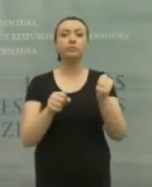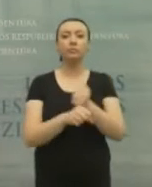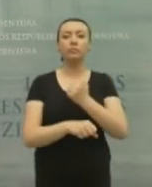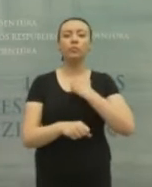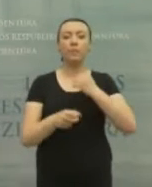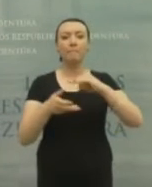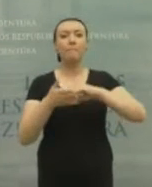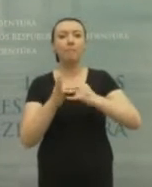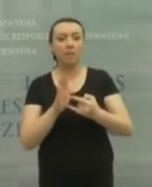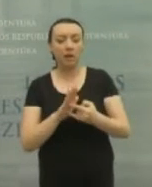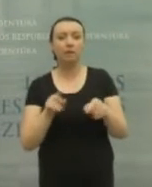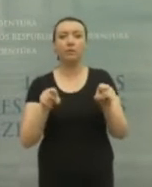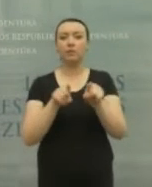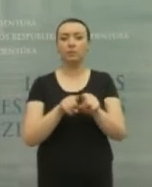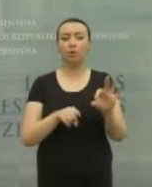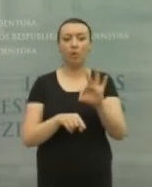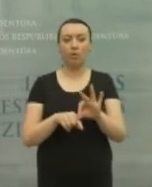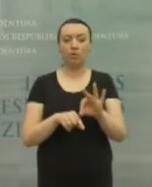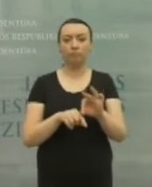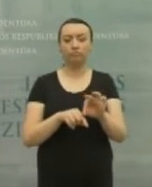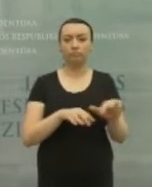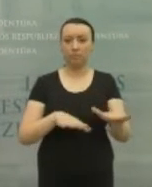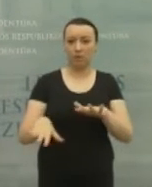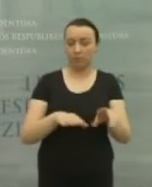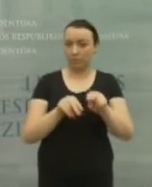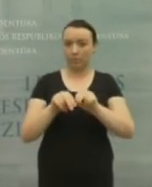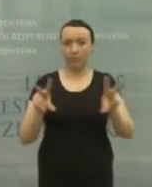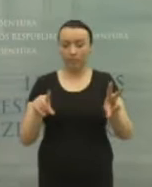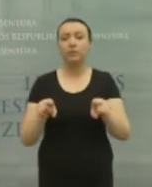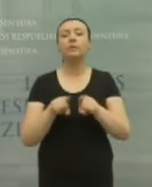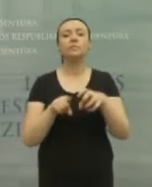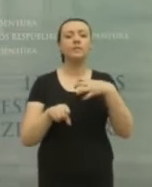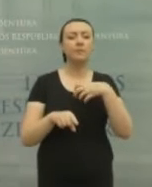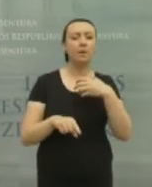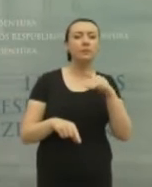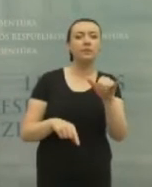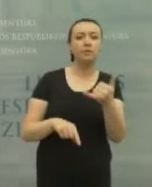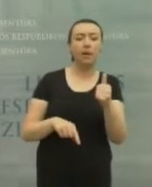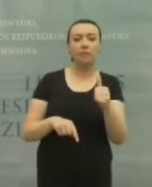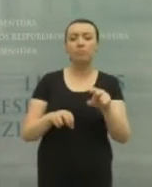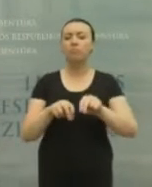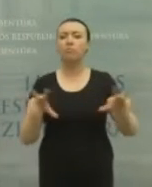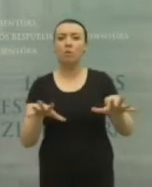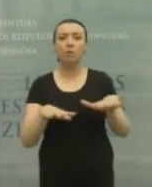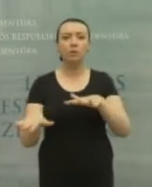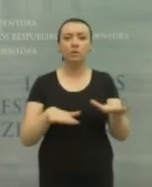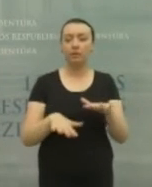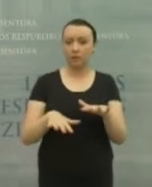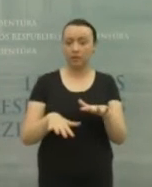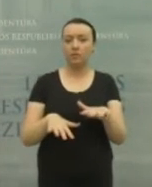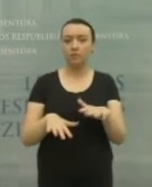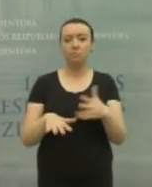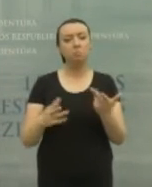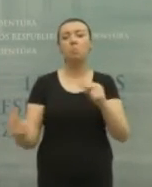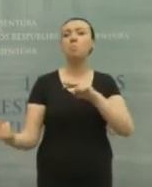turėti platų konsensusą dėl nepaprastosios padėties ir svarbiausia įvertinti, ką nepaprastoji padėtis palyginti su